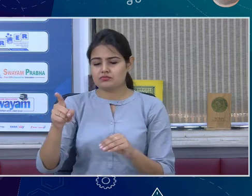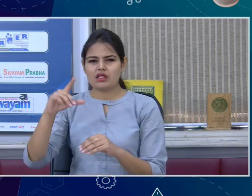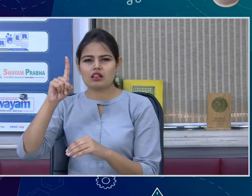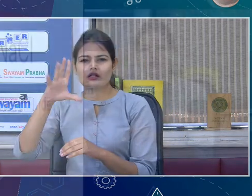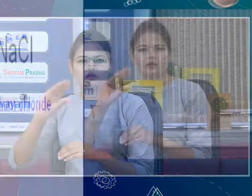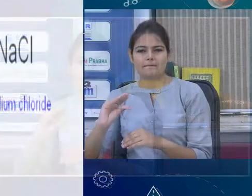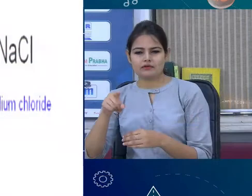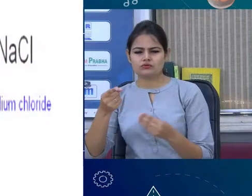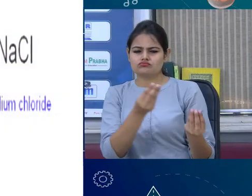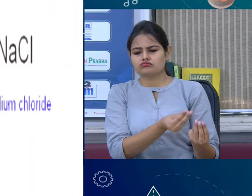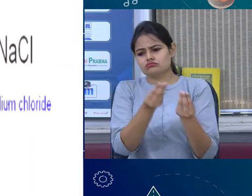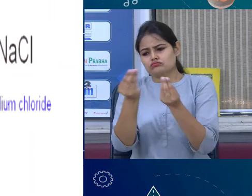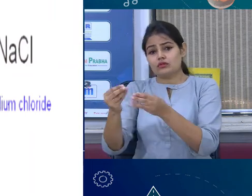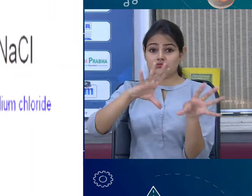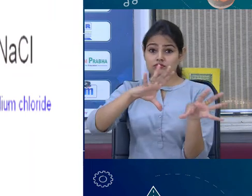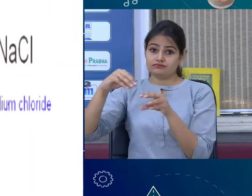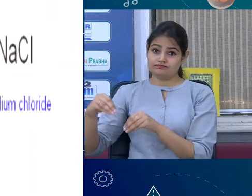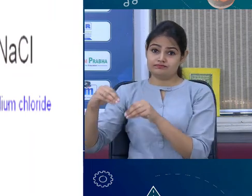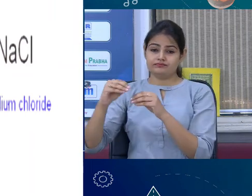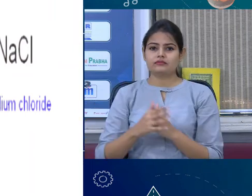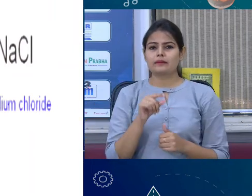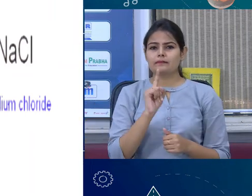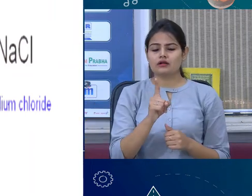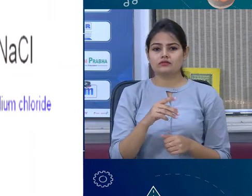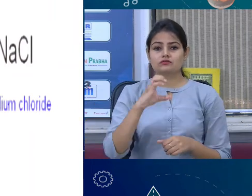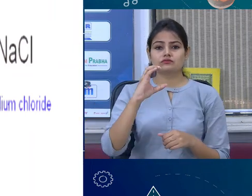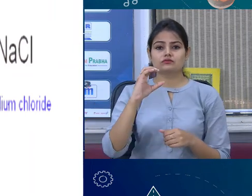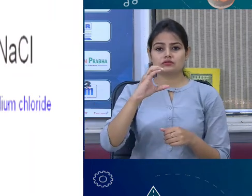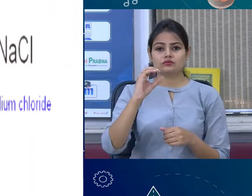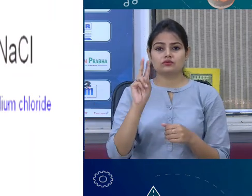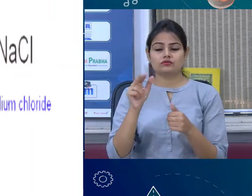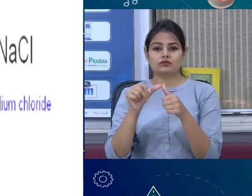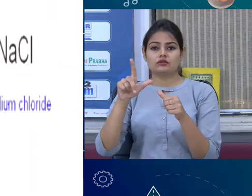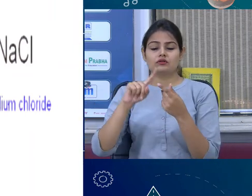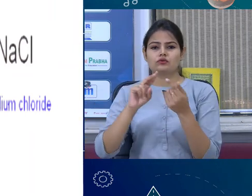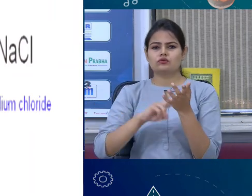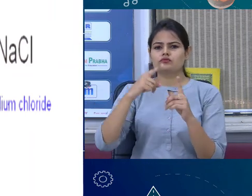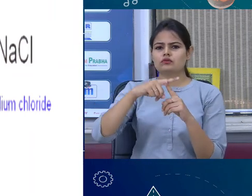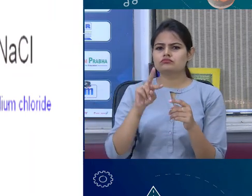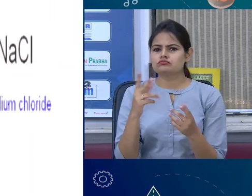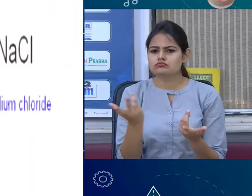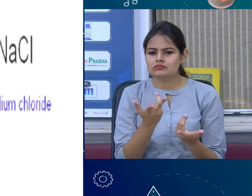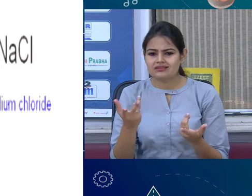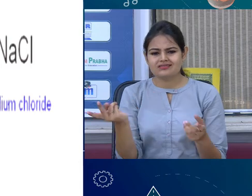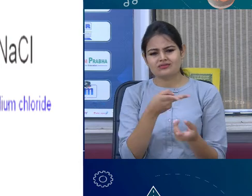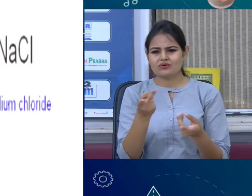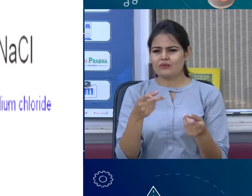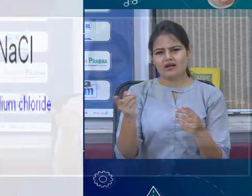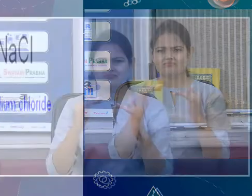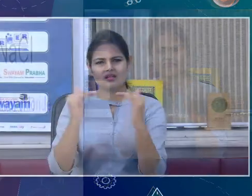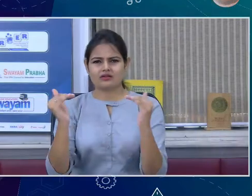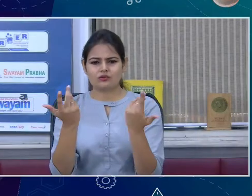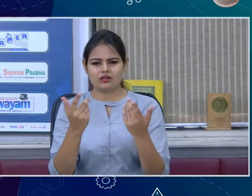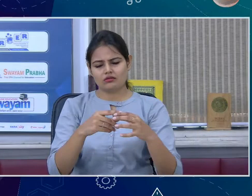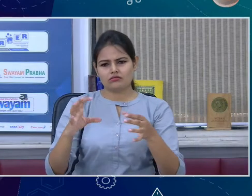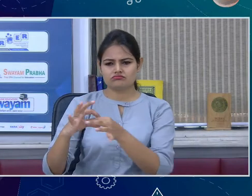है यह इविएस सो अनिक बंड और पर कोविलेंट बंड होता है जब नूचर शेरि में हैं चलो ना तुम्हारा ना मेरा हम दोनों शेरे थरके बार तो वह पहर